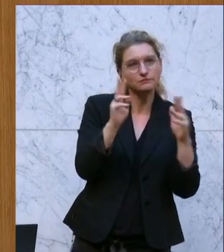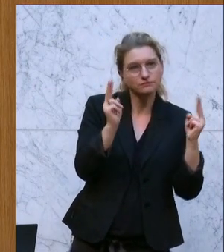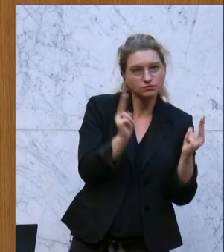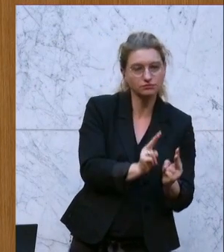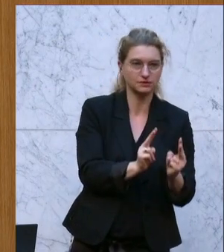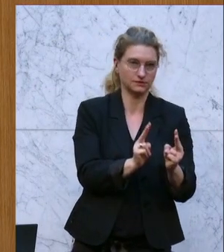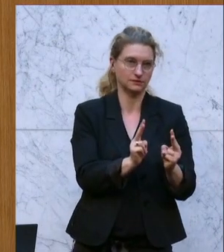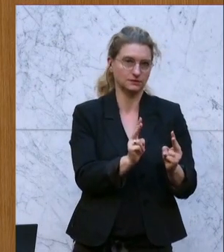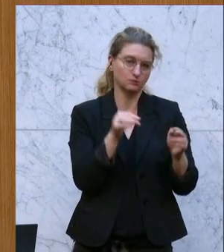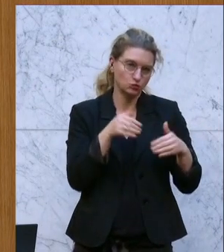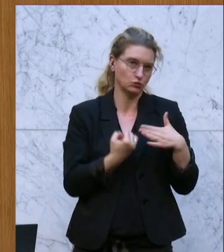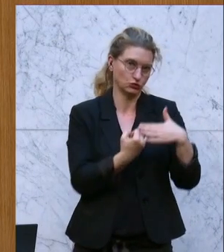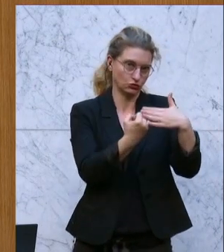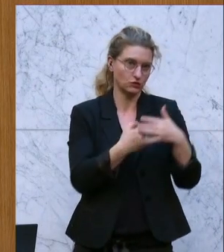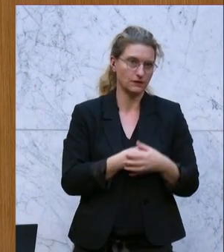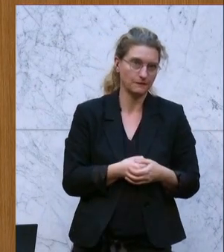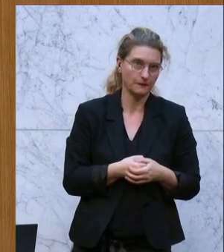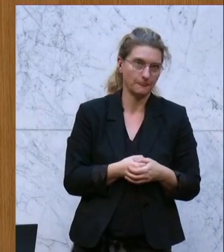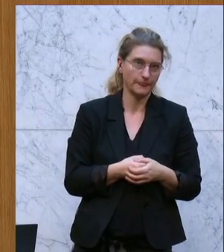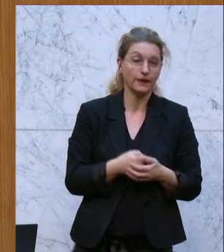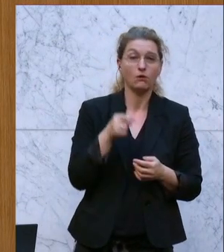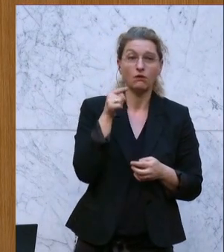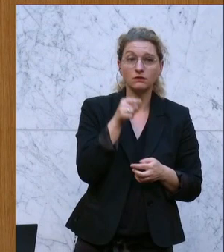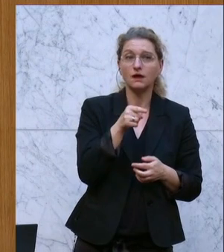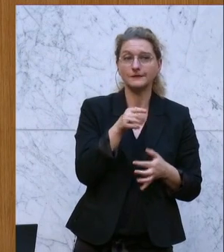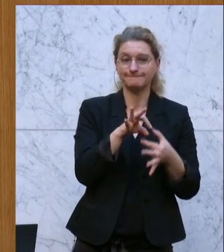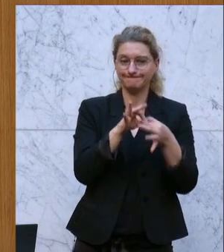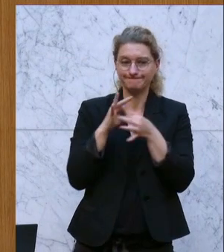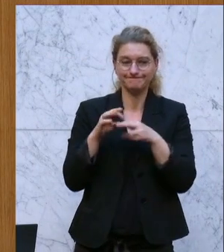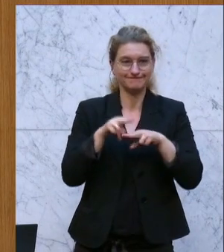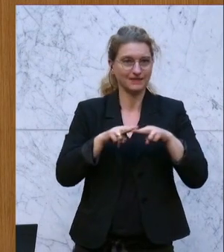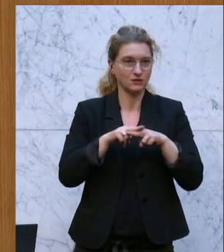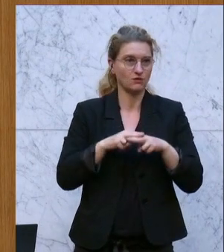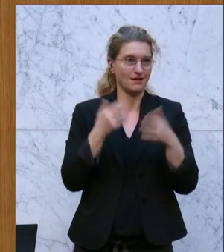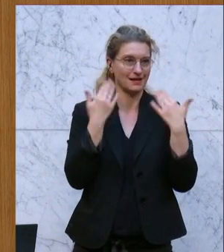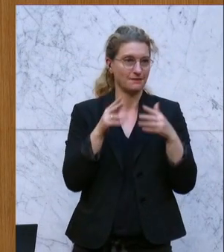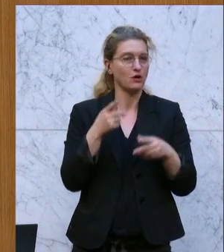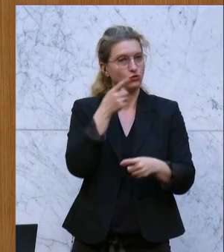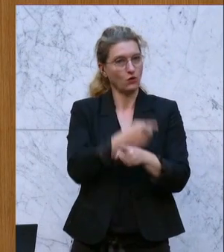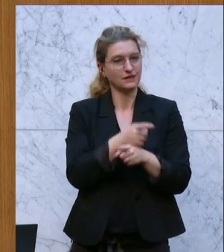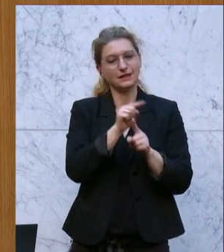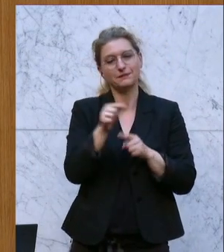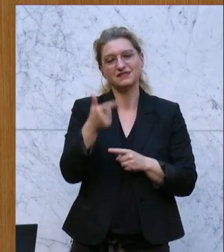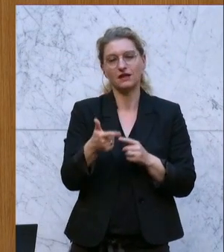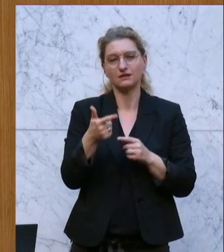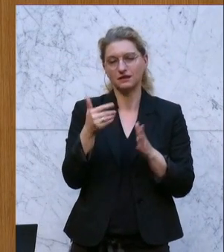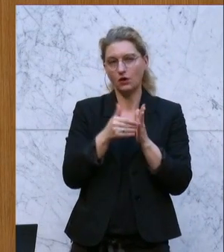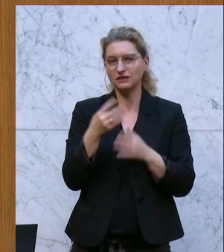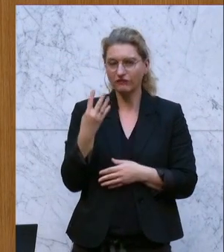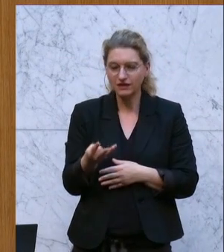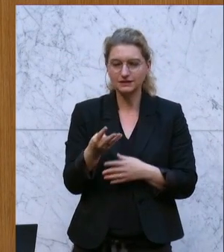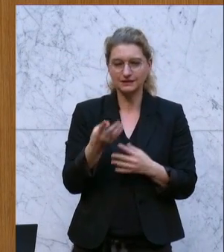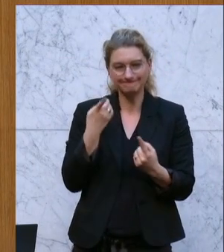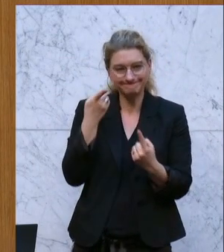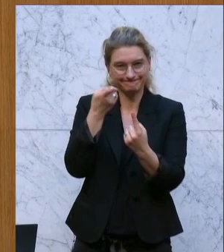Und das zur nationalen Klimaneutralität bis 2040 hier diesen Beitrag zu leisten.